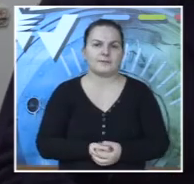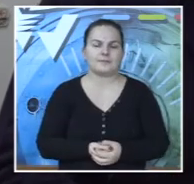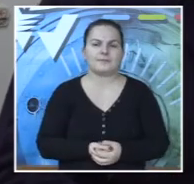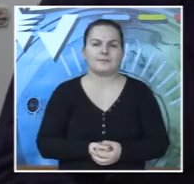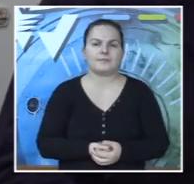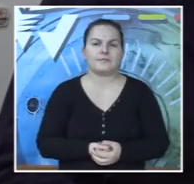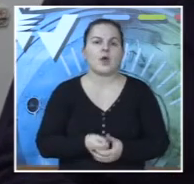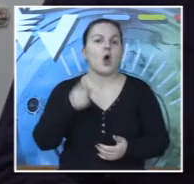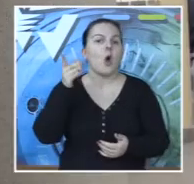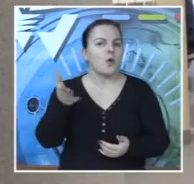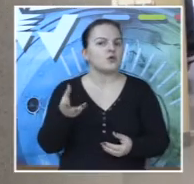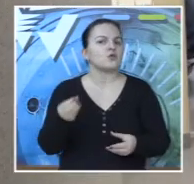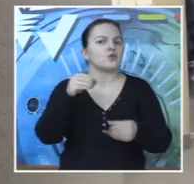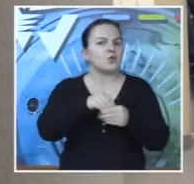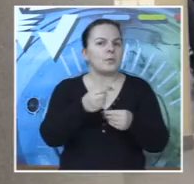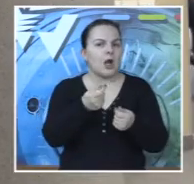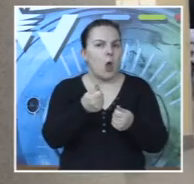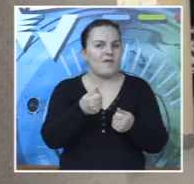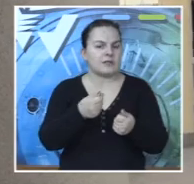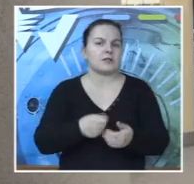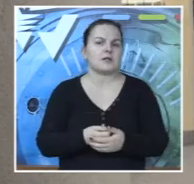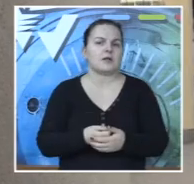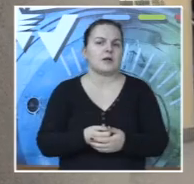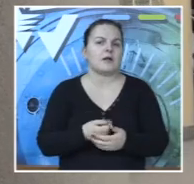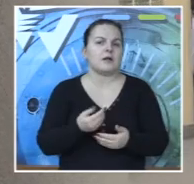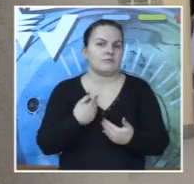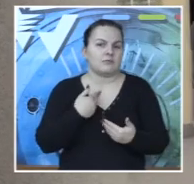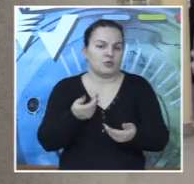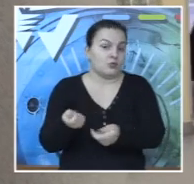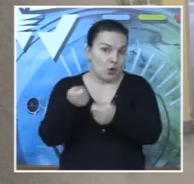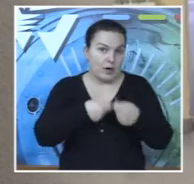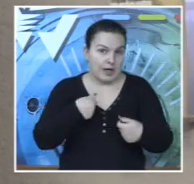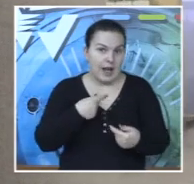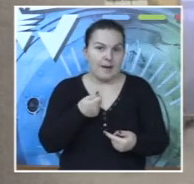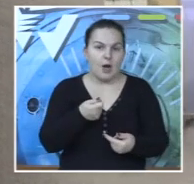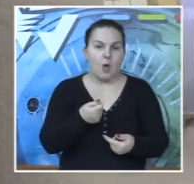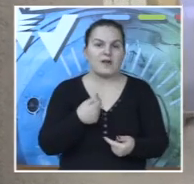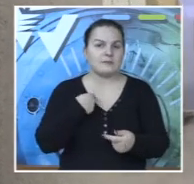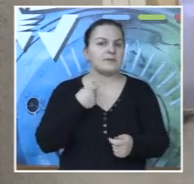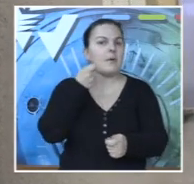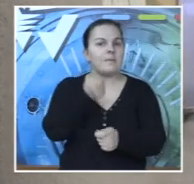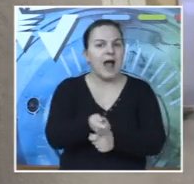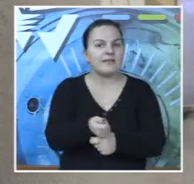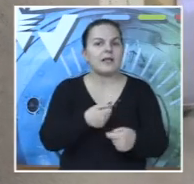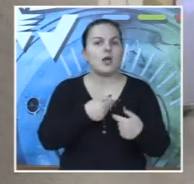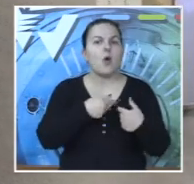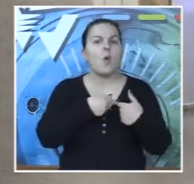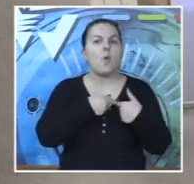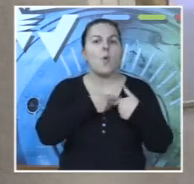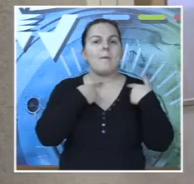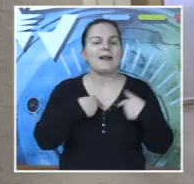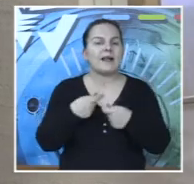financirati i oni su skupili novac i među sebe donijeli novac. Mi smo uklatili